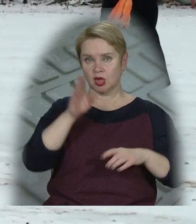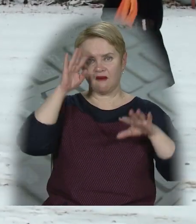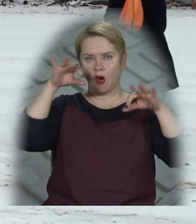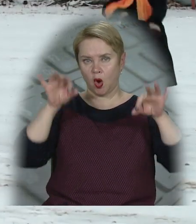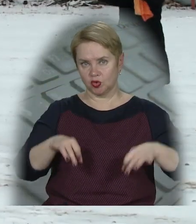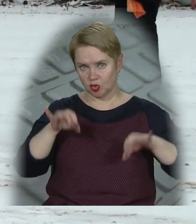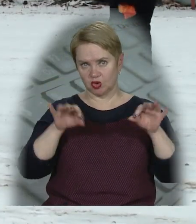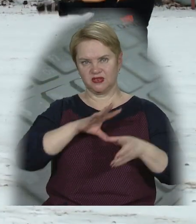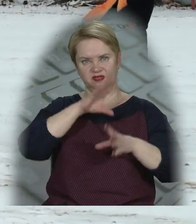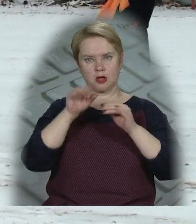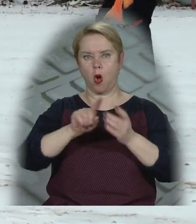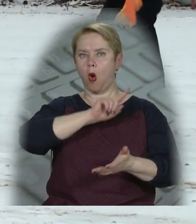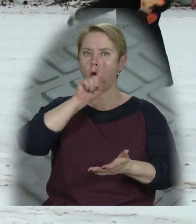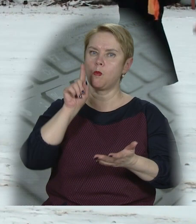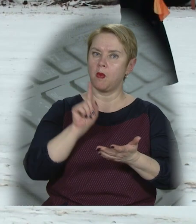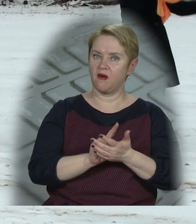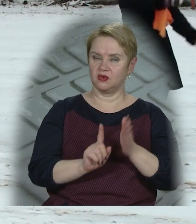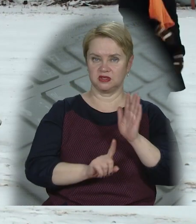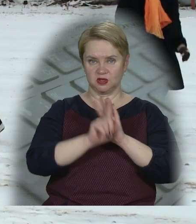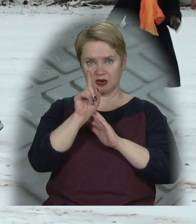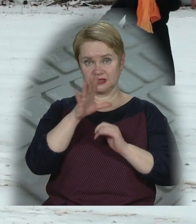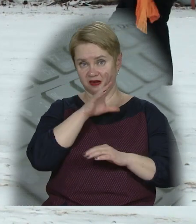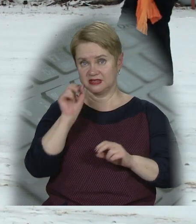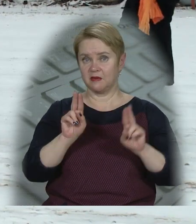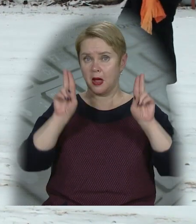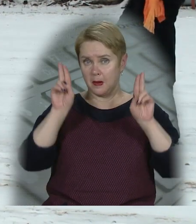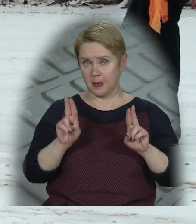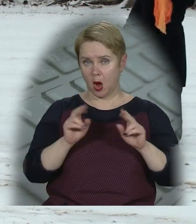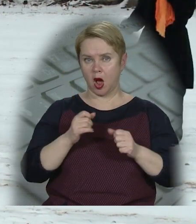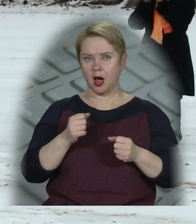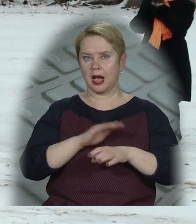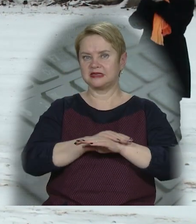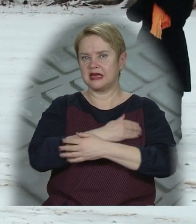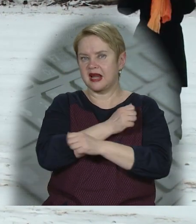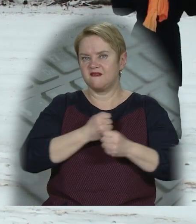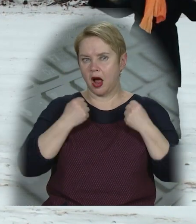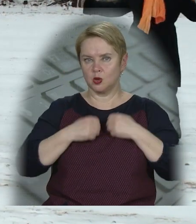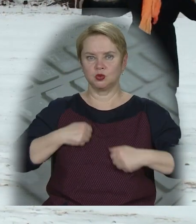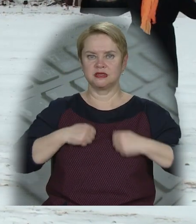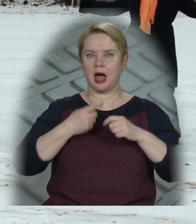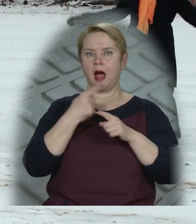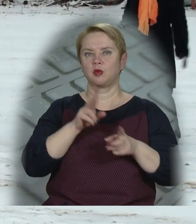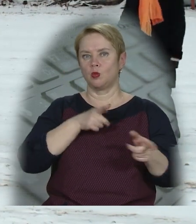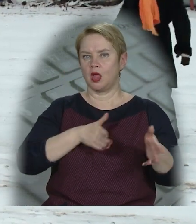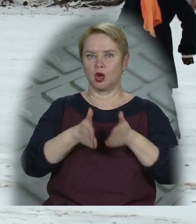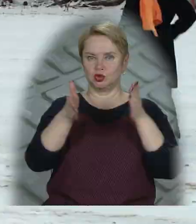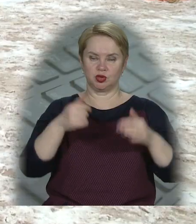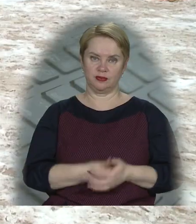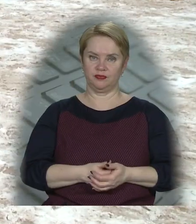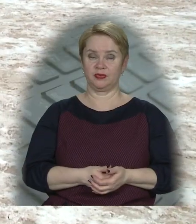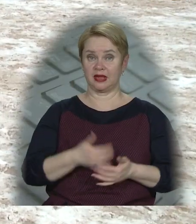на водохрещі, кажуть, то взагалі обов'язково. Спочатку, за всіма правилами, розігріваються руханкою. І вже потім – до річки.